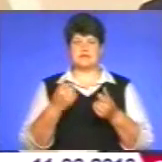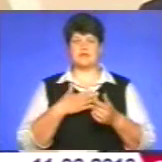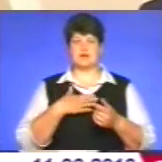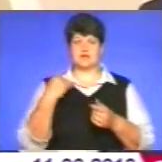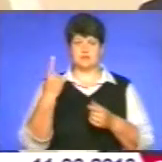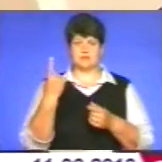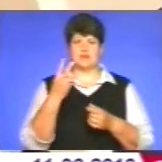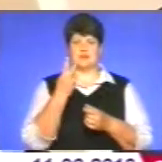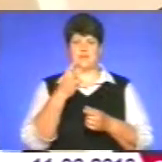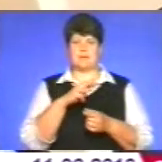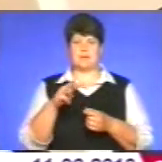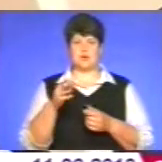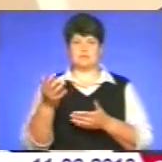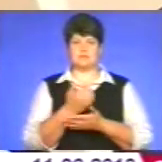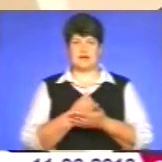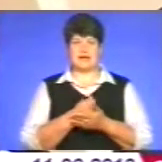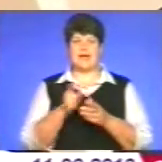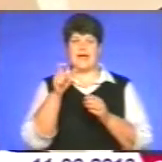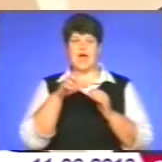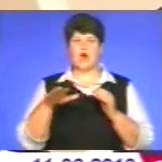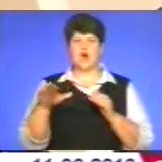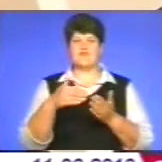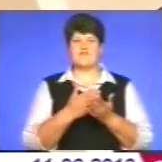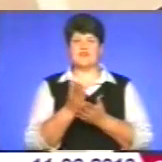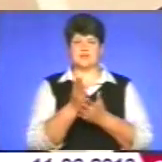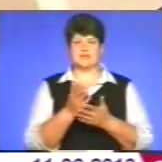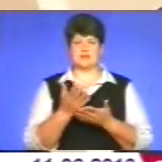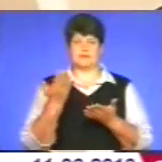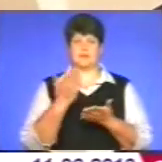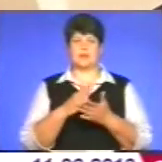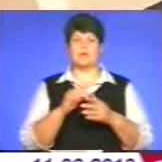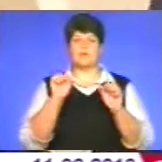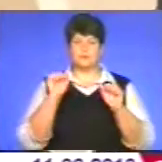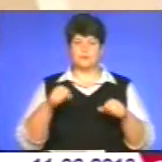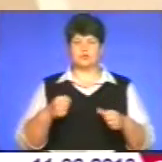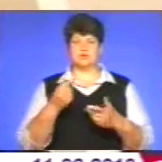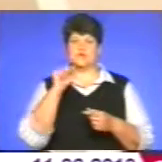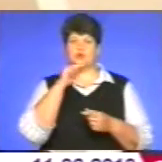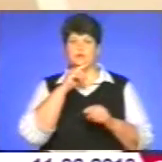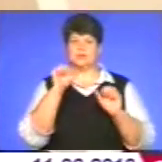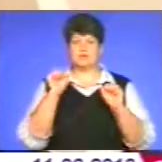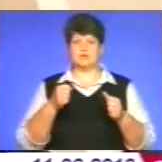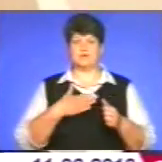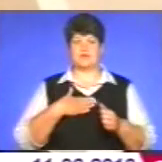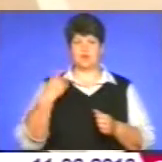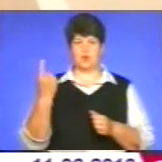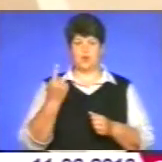2 мільйони збирань. Географічне розташування, економічний потенціал в нашій області,